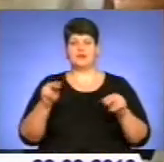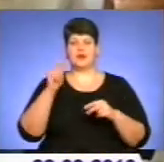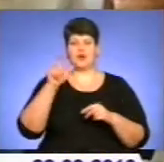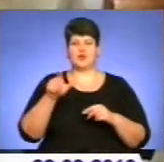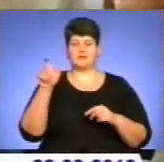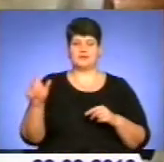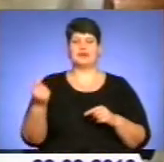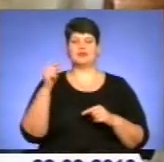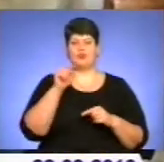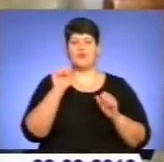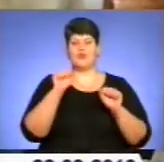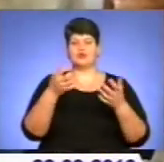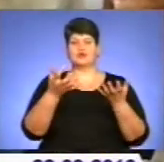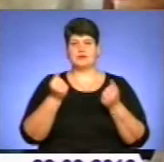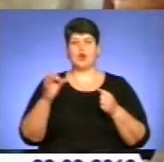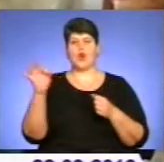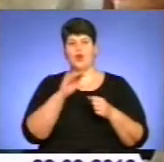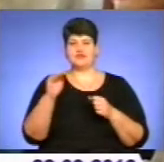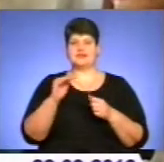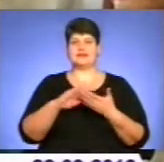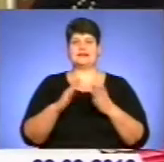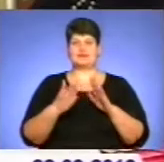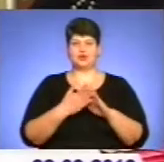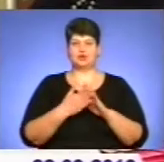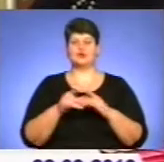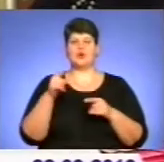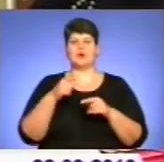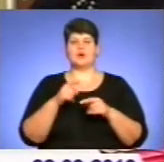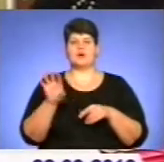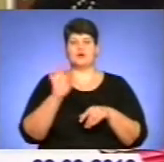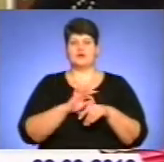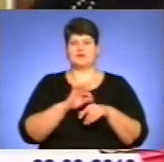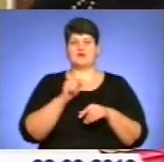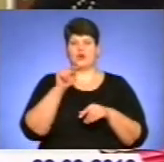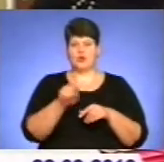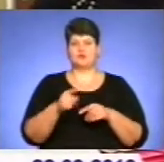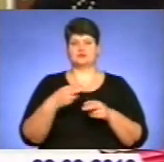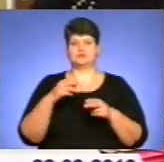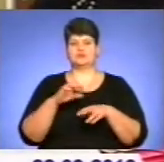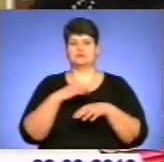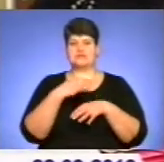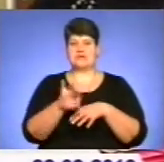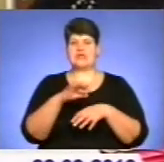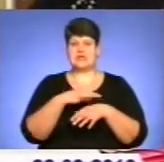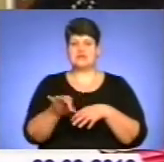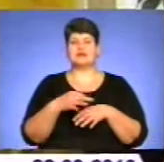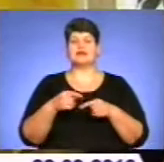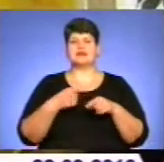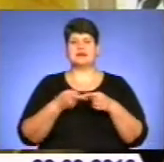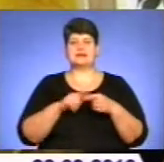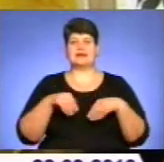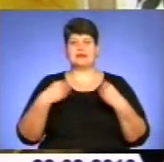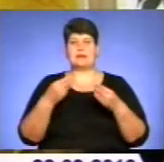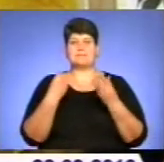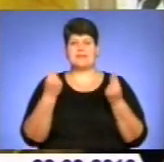громадяни зможуть отримувати офіційний статус потерпілих від такого виду насильства. Це також надає їм можливість отримувати матеріальну,